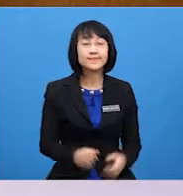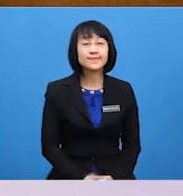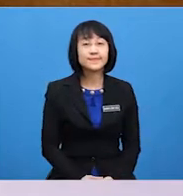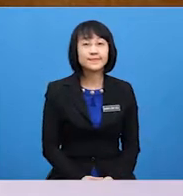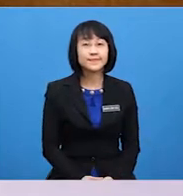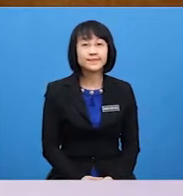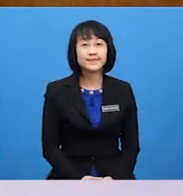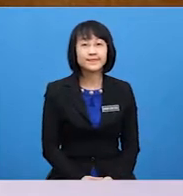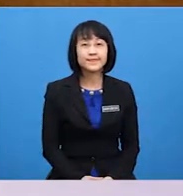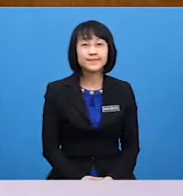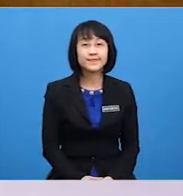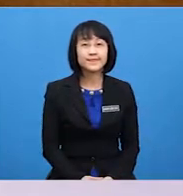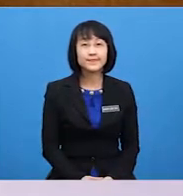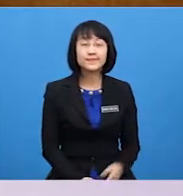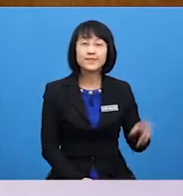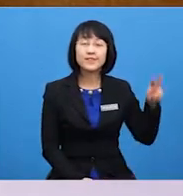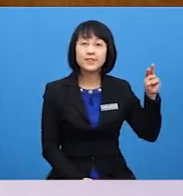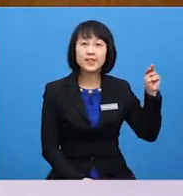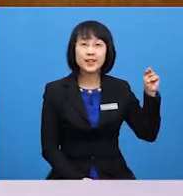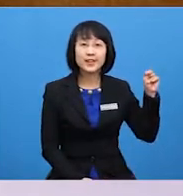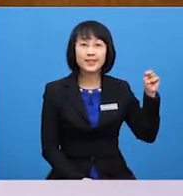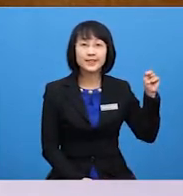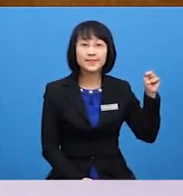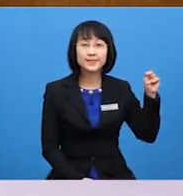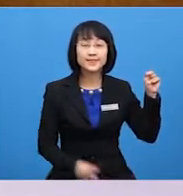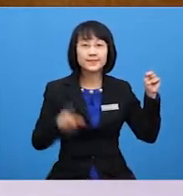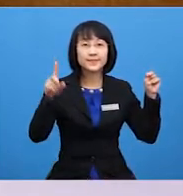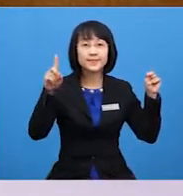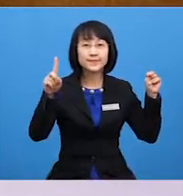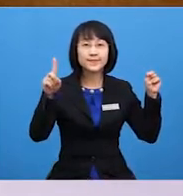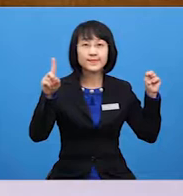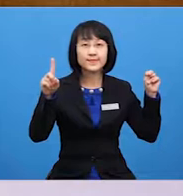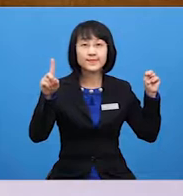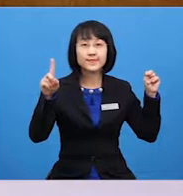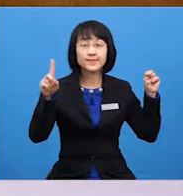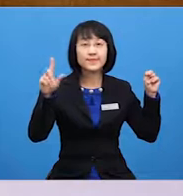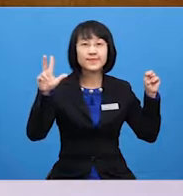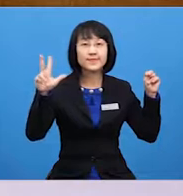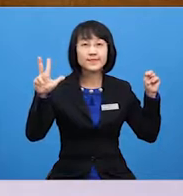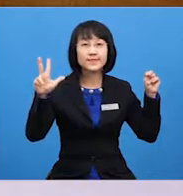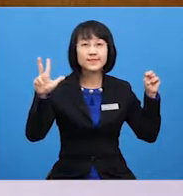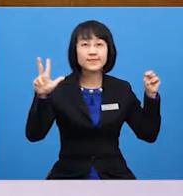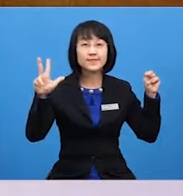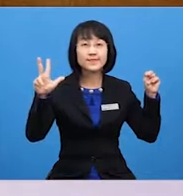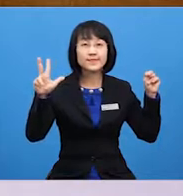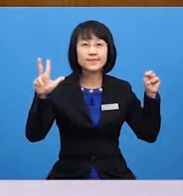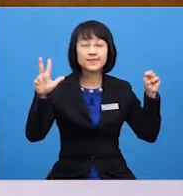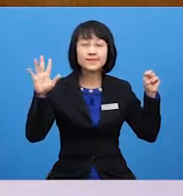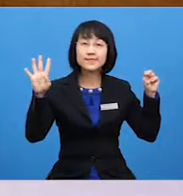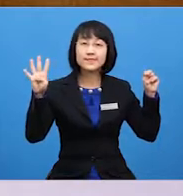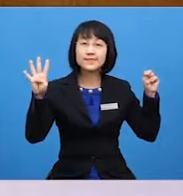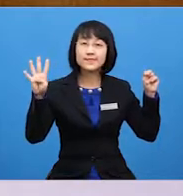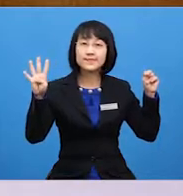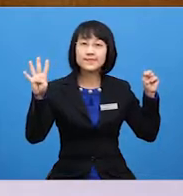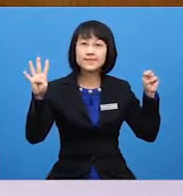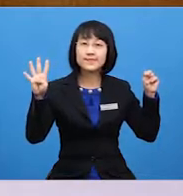Letter N is 1, 3, 4,